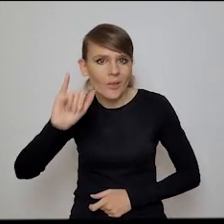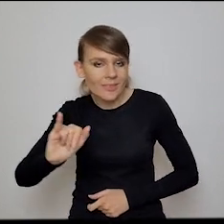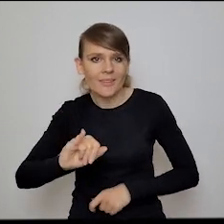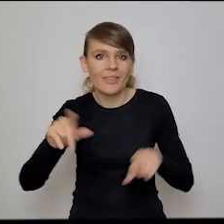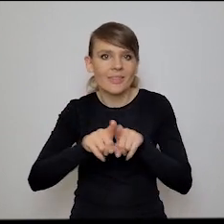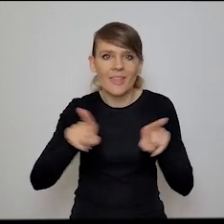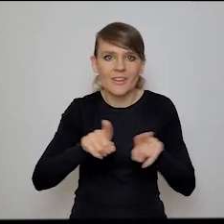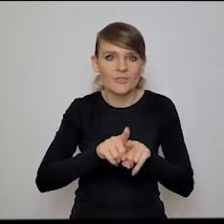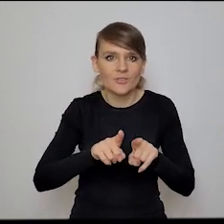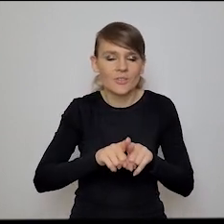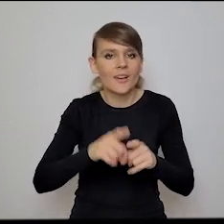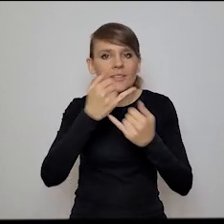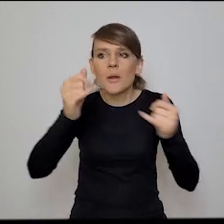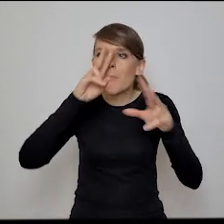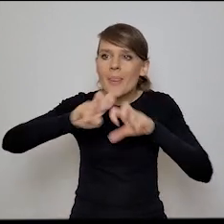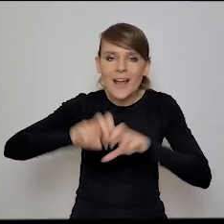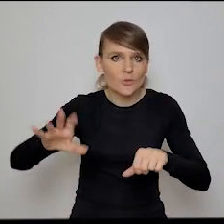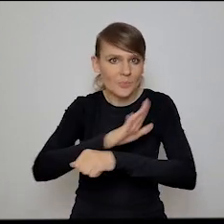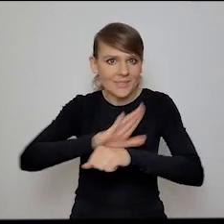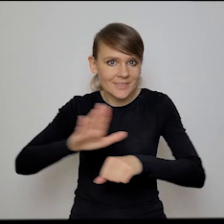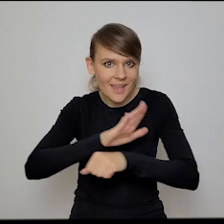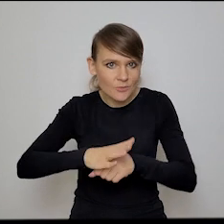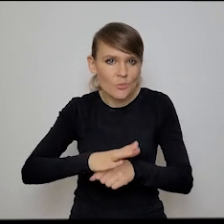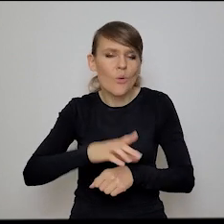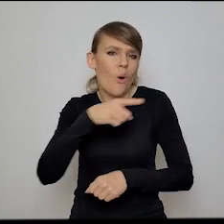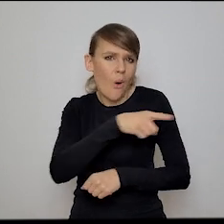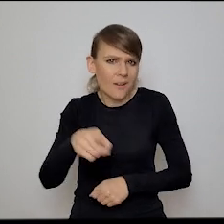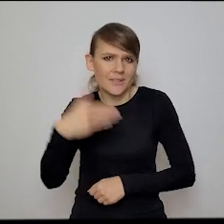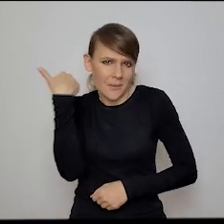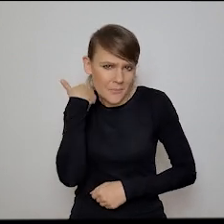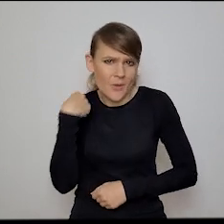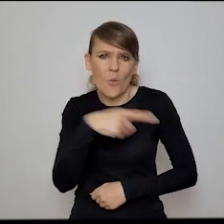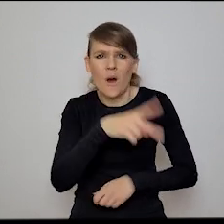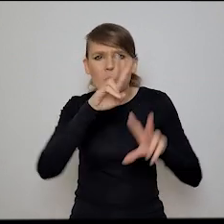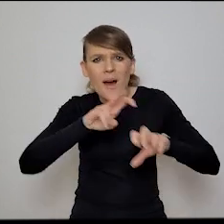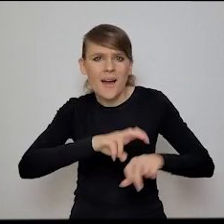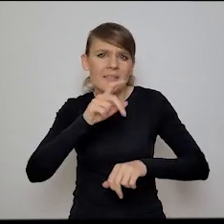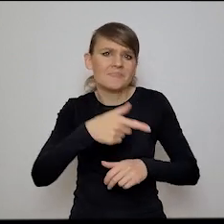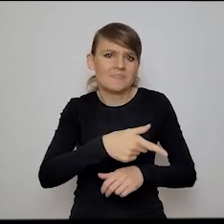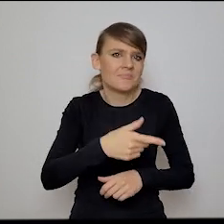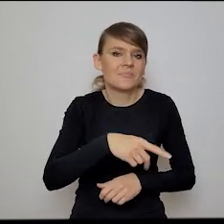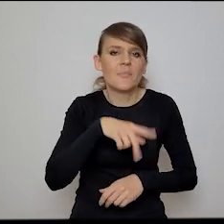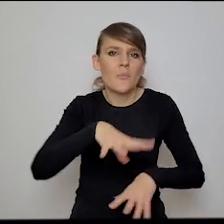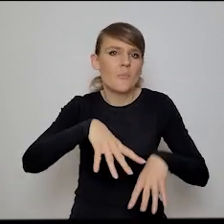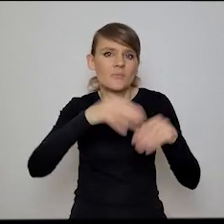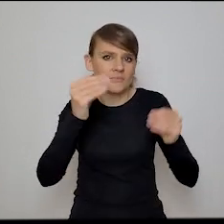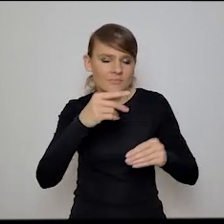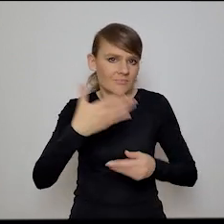innymi też badaczy biznesu, którzy generalnie prowadzili to w latach pierwszej dekadzie,